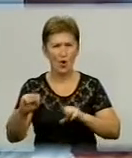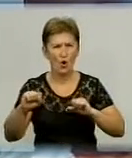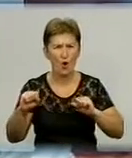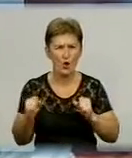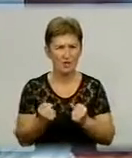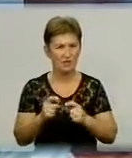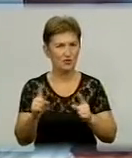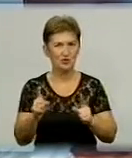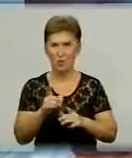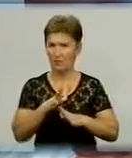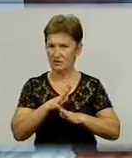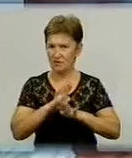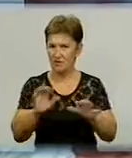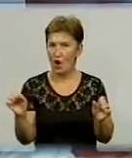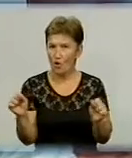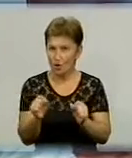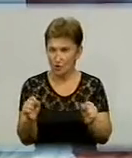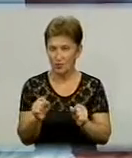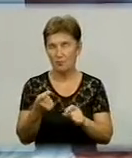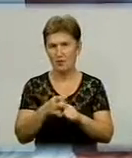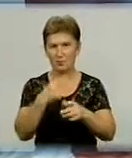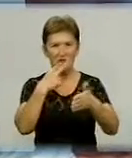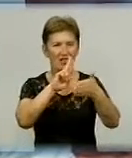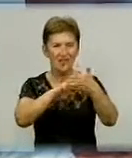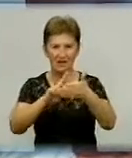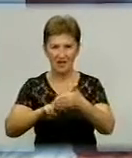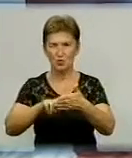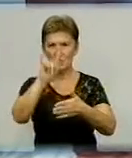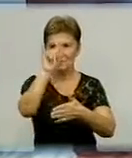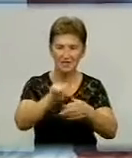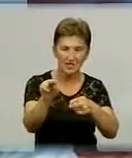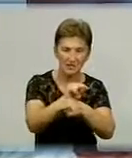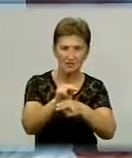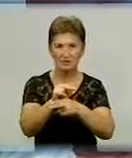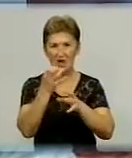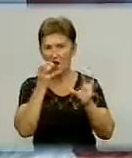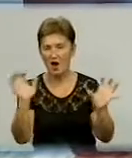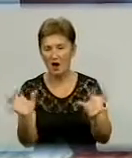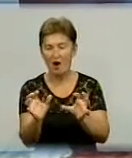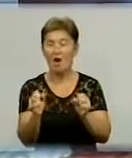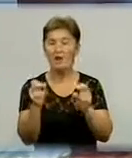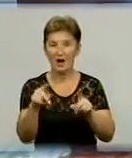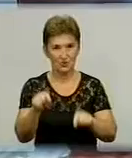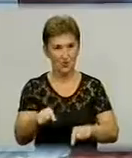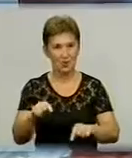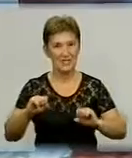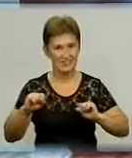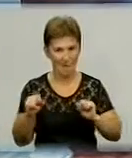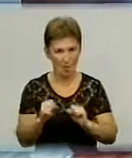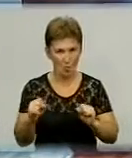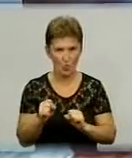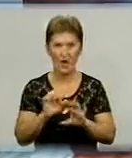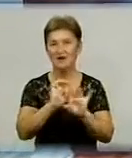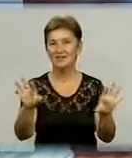в будівлях утеплюють вікна, міняють двері та латають старі покрівлі. Як обігріватимуть місцян цієї зими, розкаже Яна